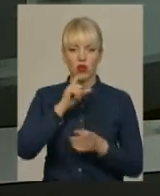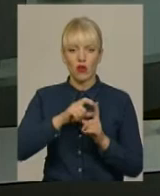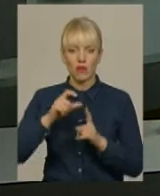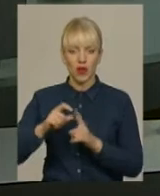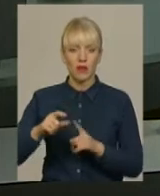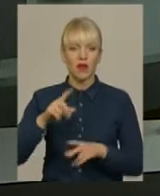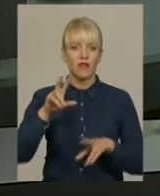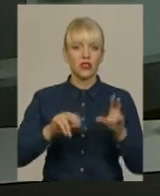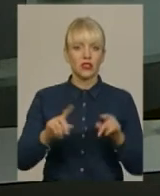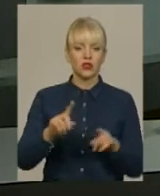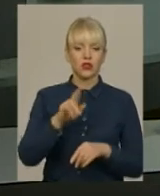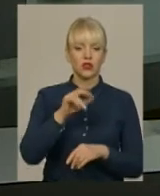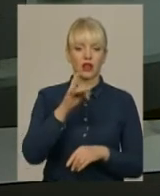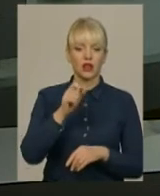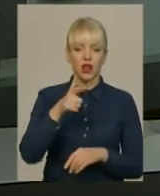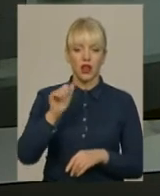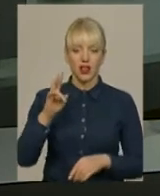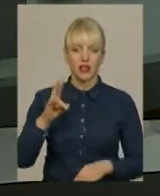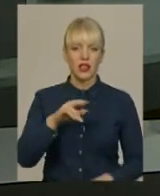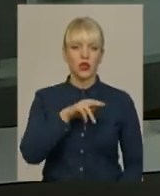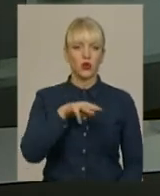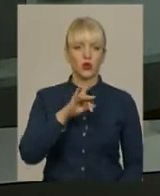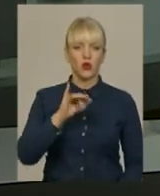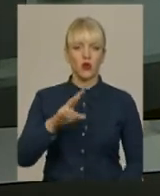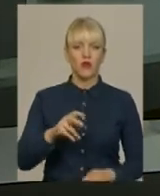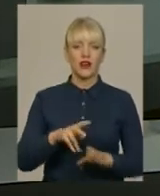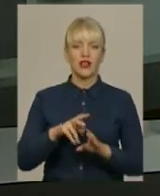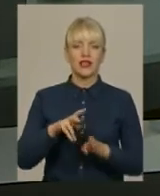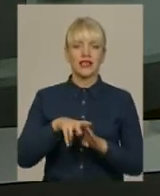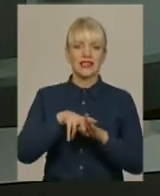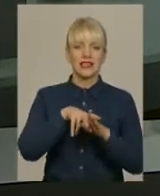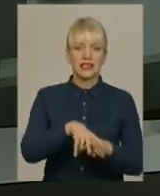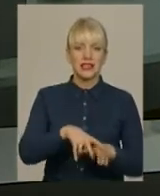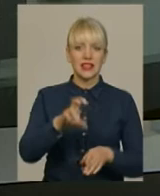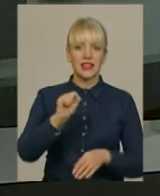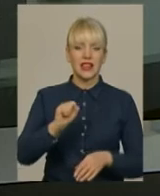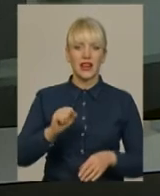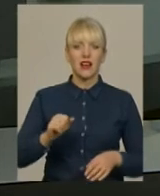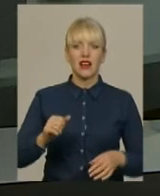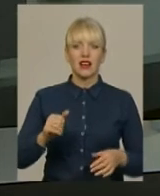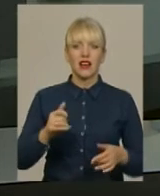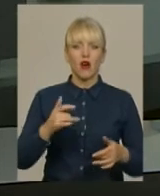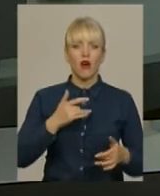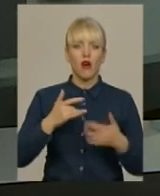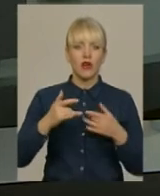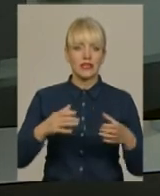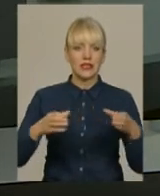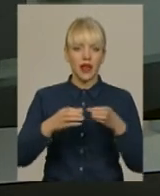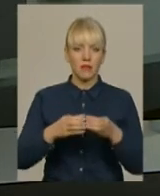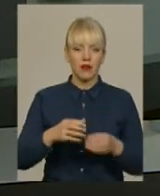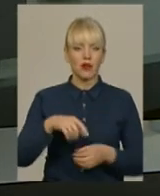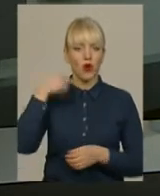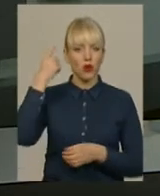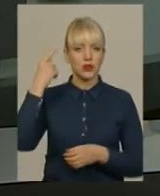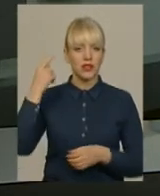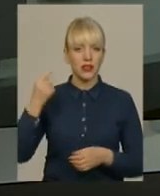що Олександр Драган та Ірина Трунова чинять адміністративний тиск на академічний ансамбль пісні і танцю «Козаки Поділля». І саме